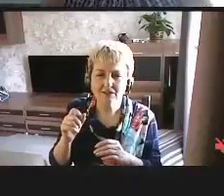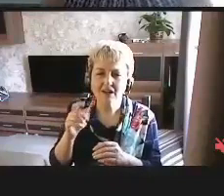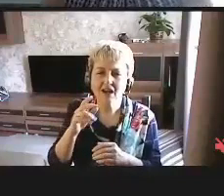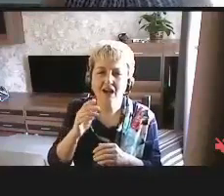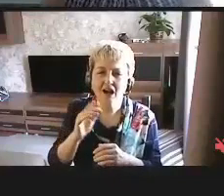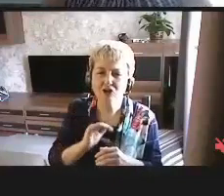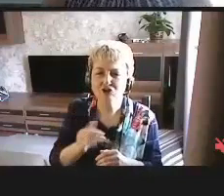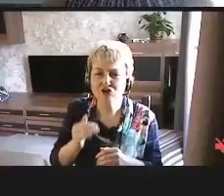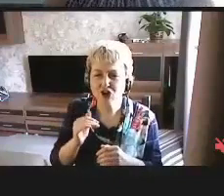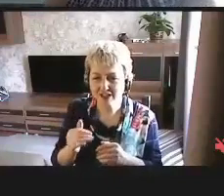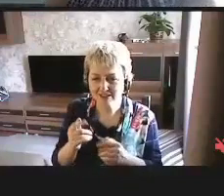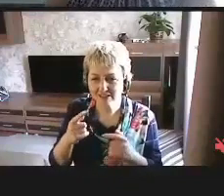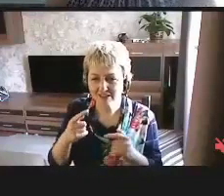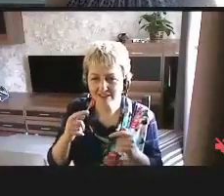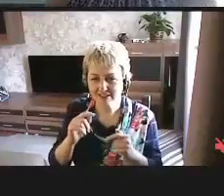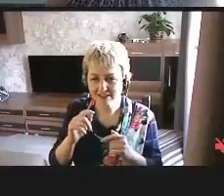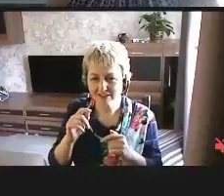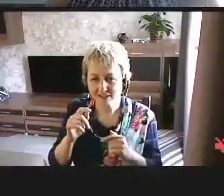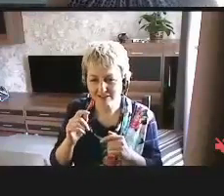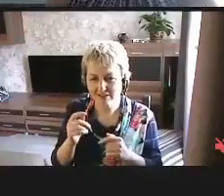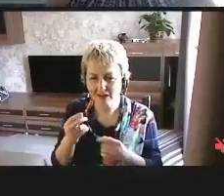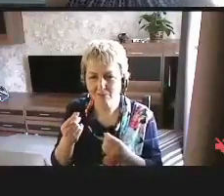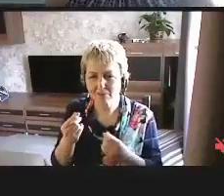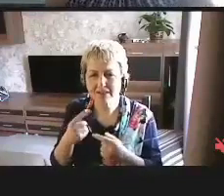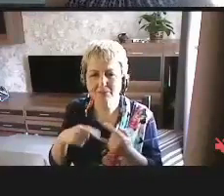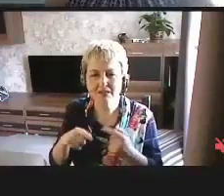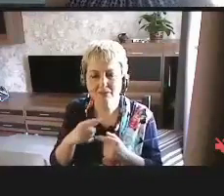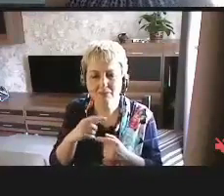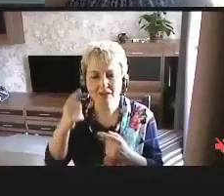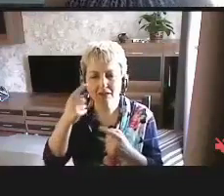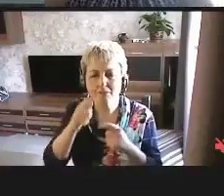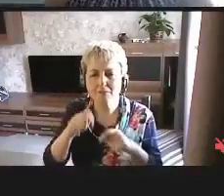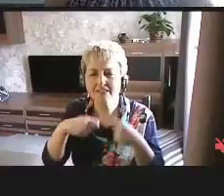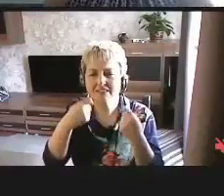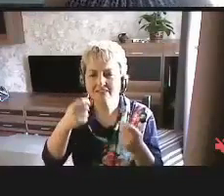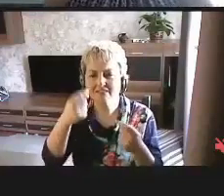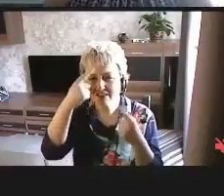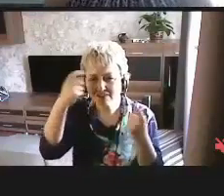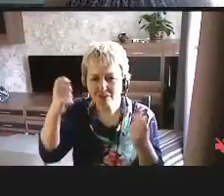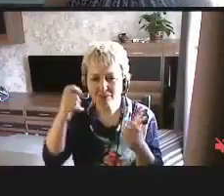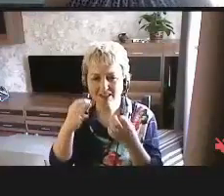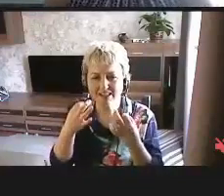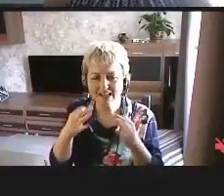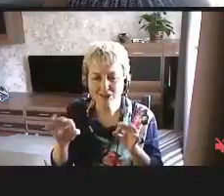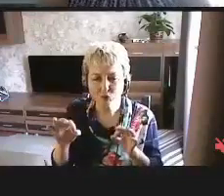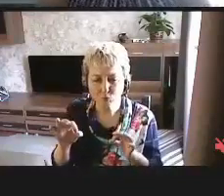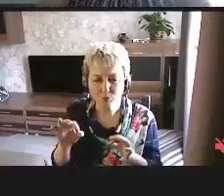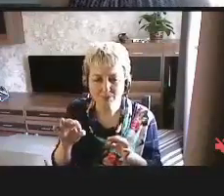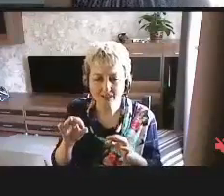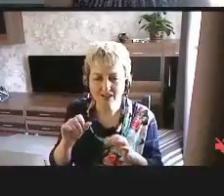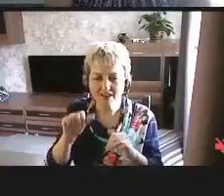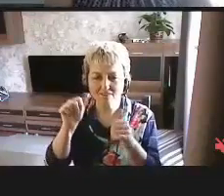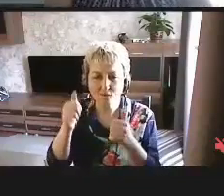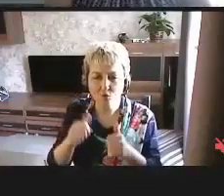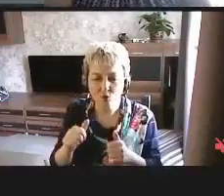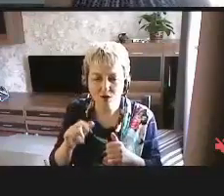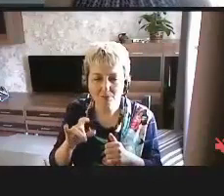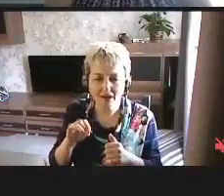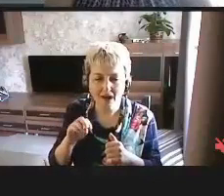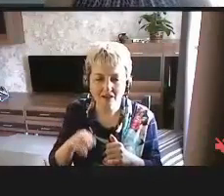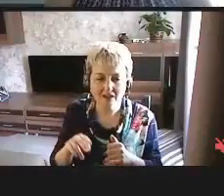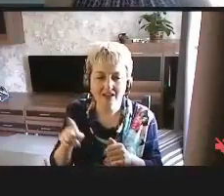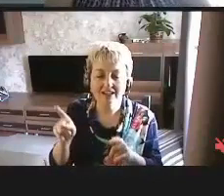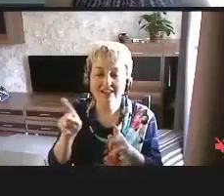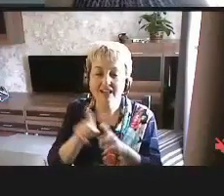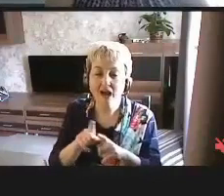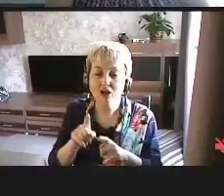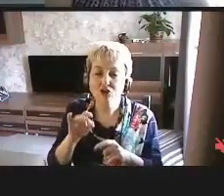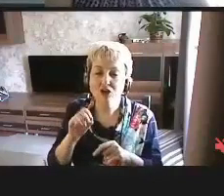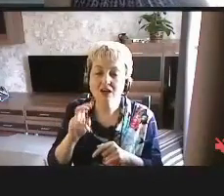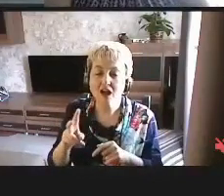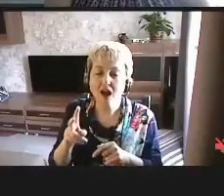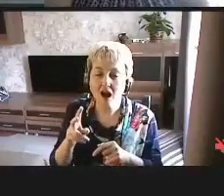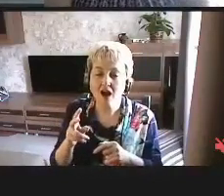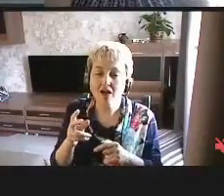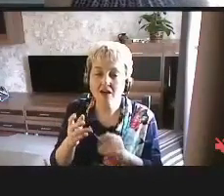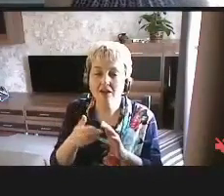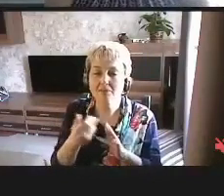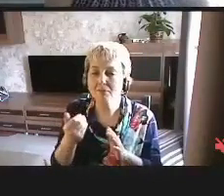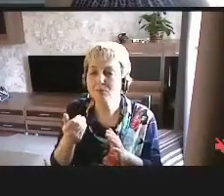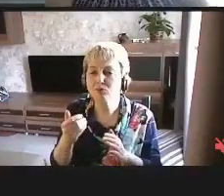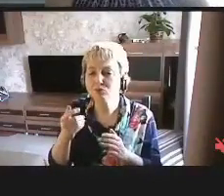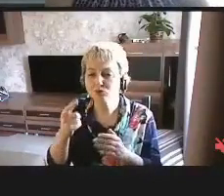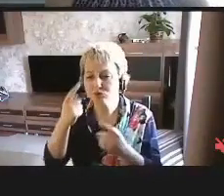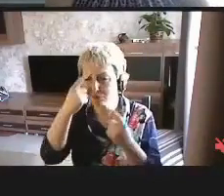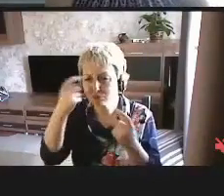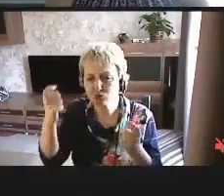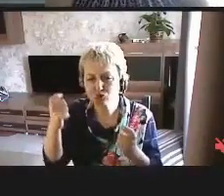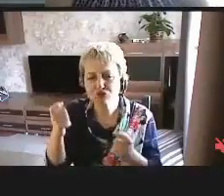предпринимателей к предоставлению информации и услуг в доступных форматах, так и побуждать средства